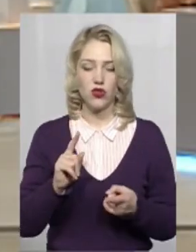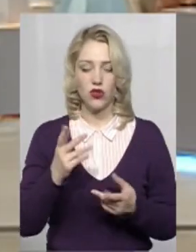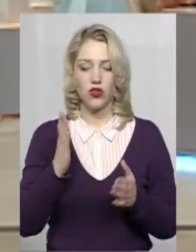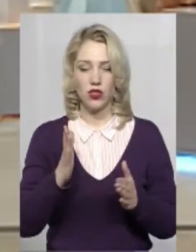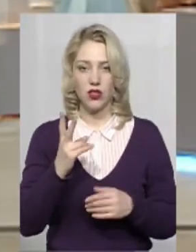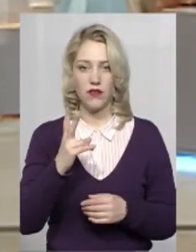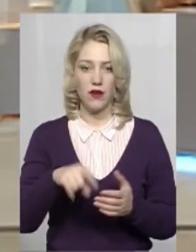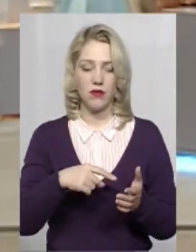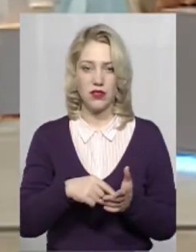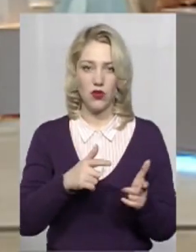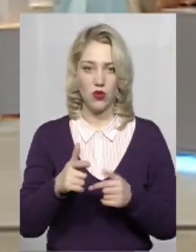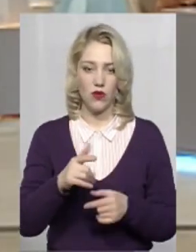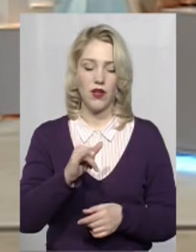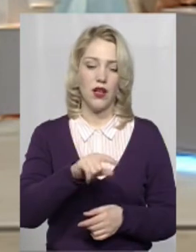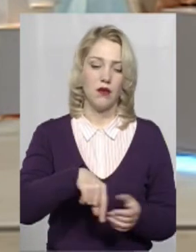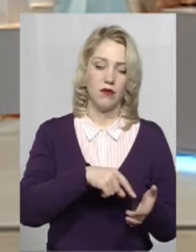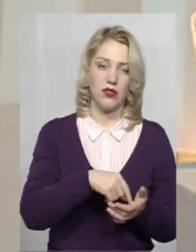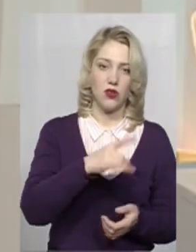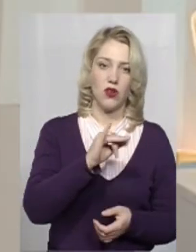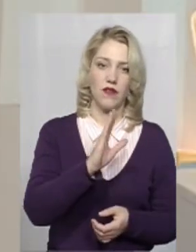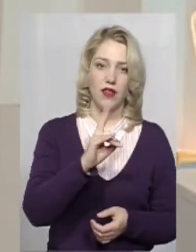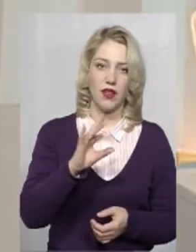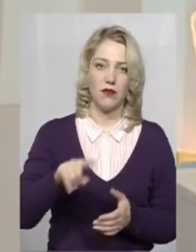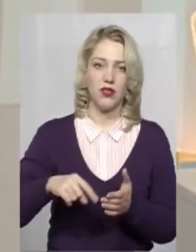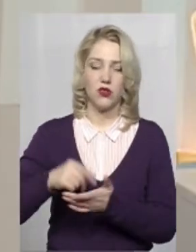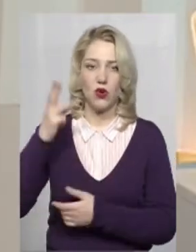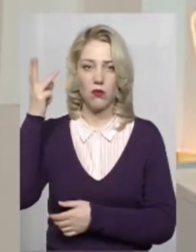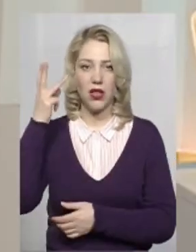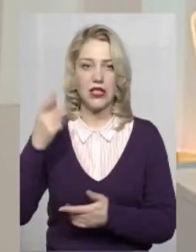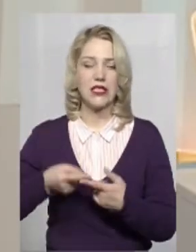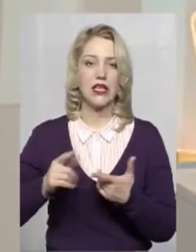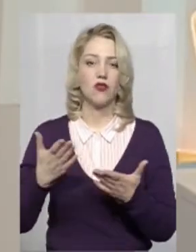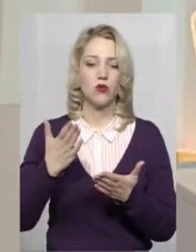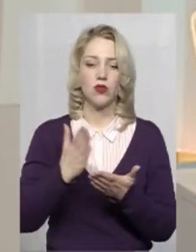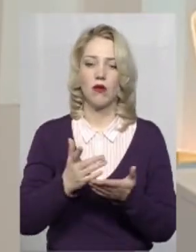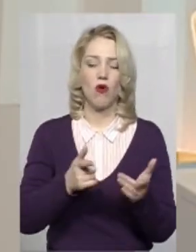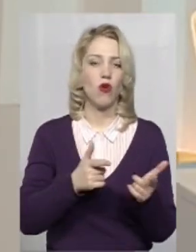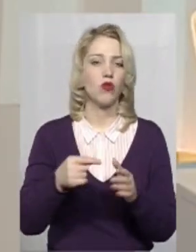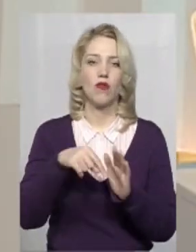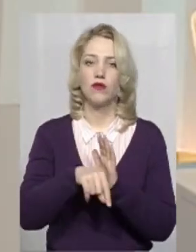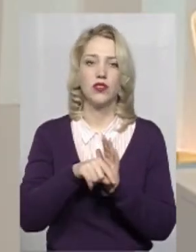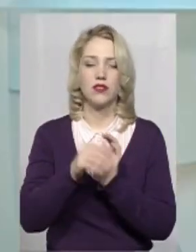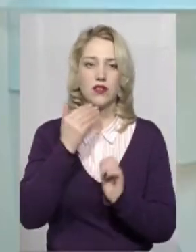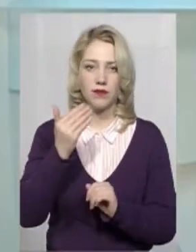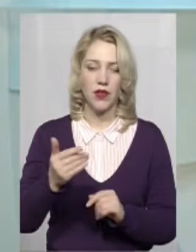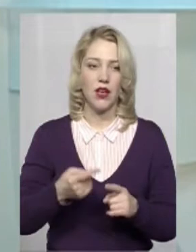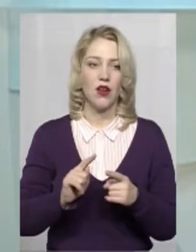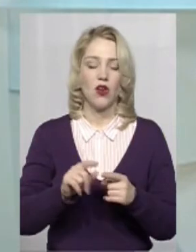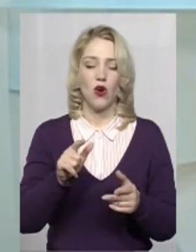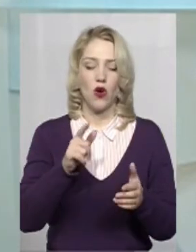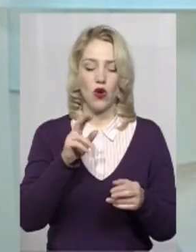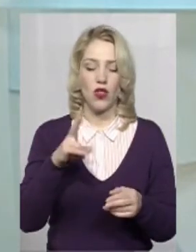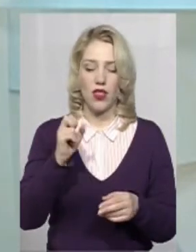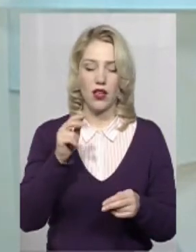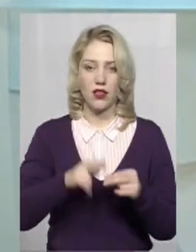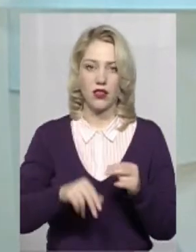міста готові – Рівне і Хмельницький. В чому полягає ця готовність? Готовність, що на кінець року в